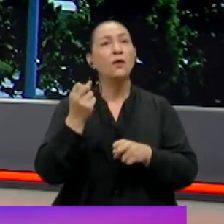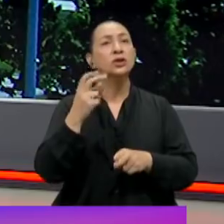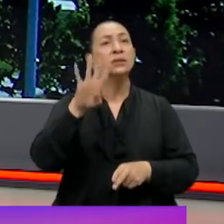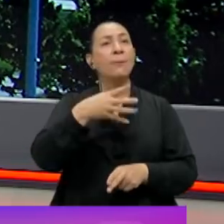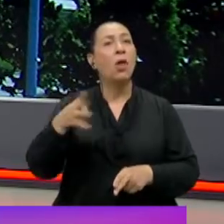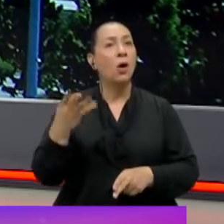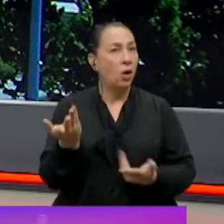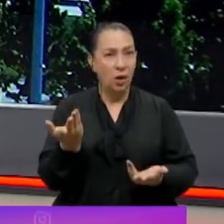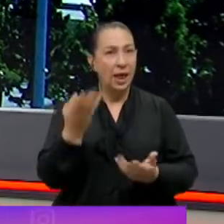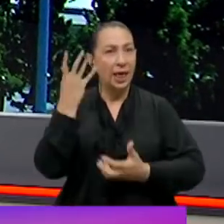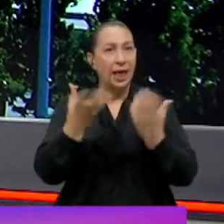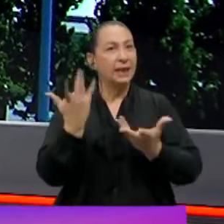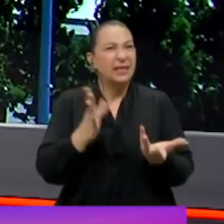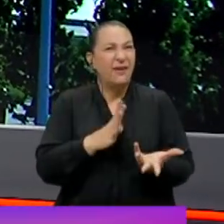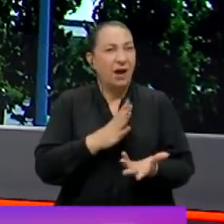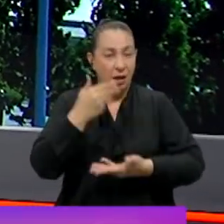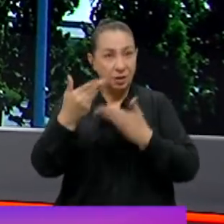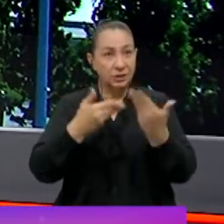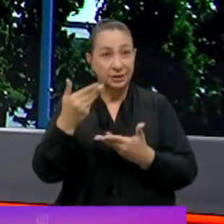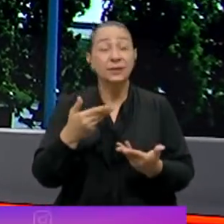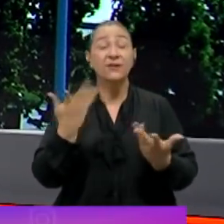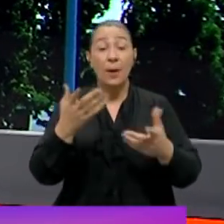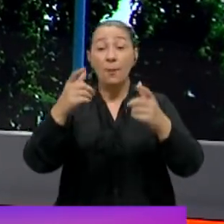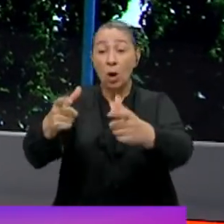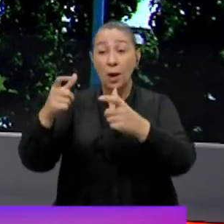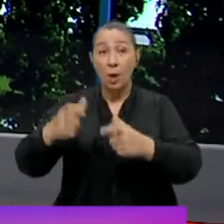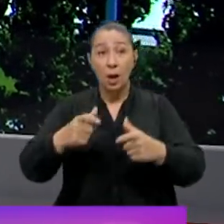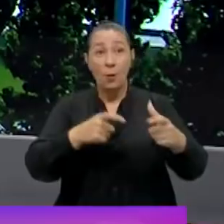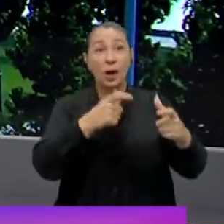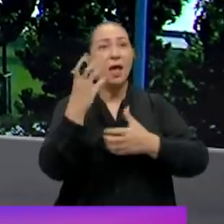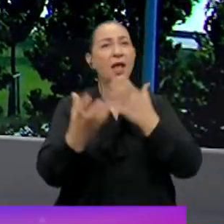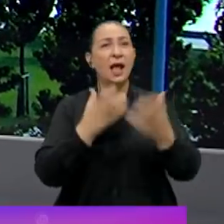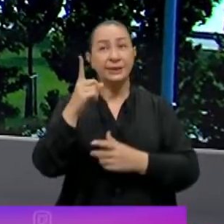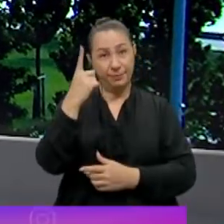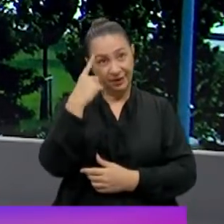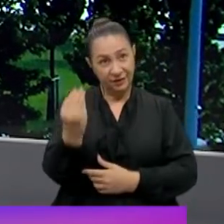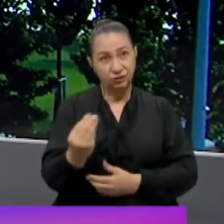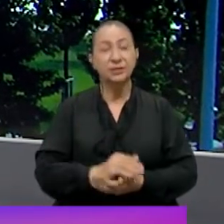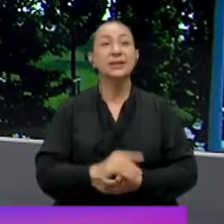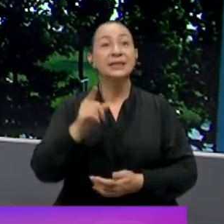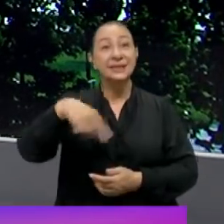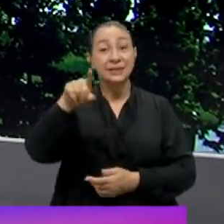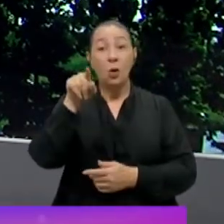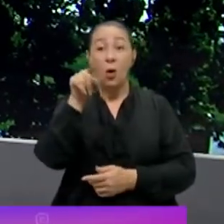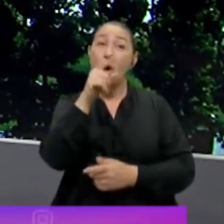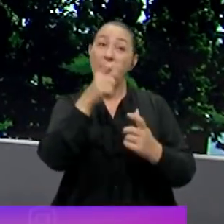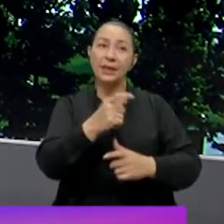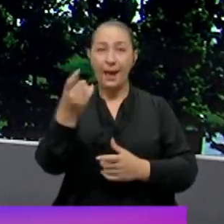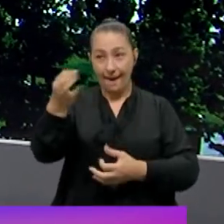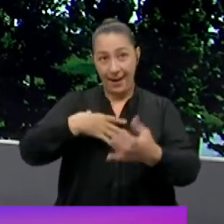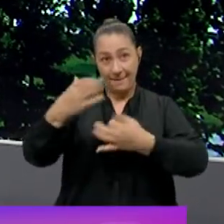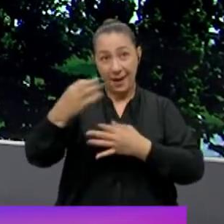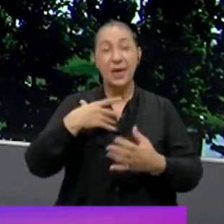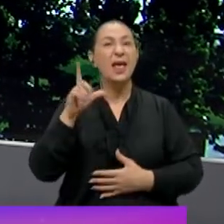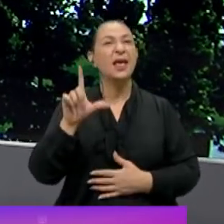tablosundaki yangını da size aktaracağız. Ve bölgedeki yangınlardan da size haberler vereceğiz. Siz de bize oralardan haberler